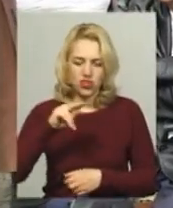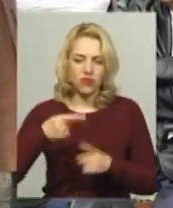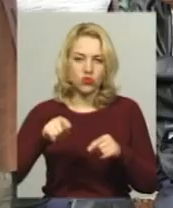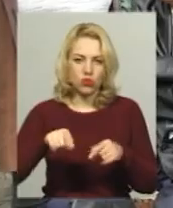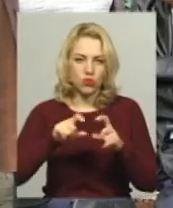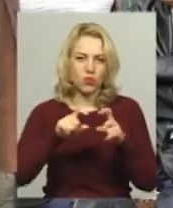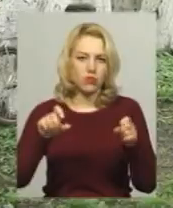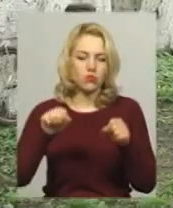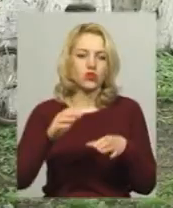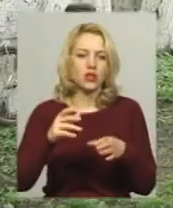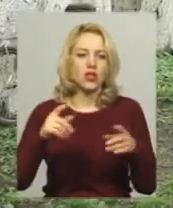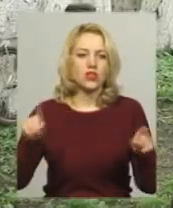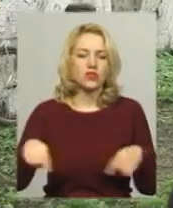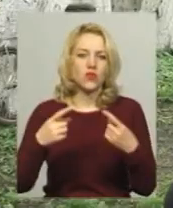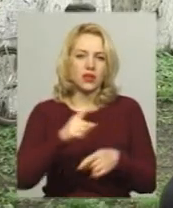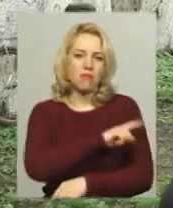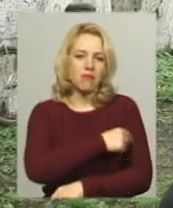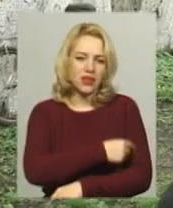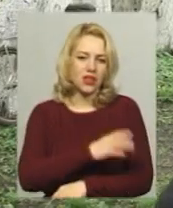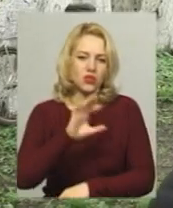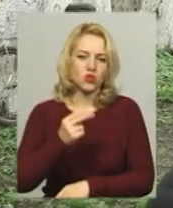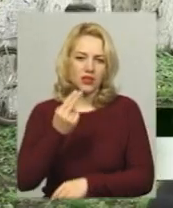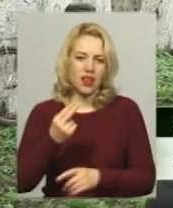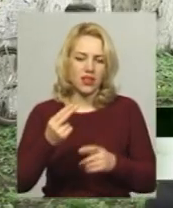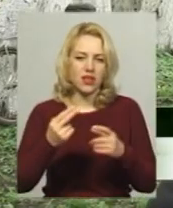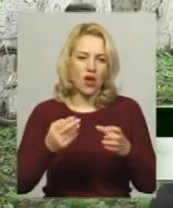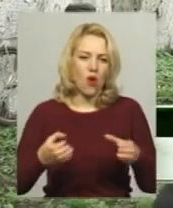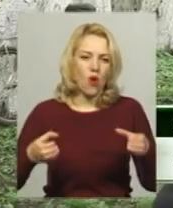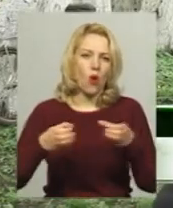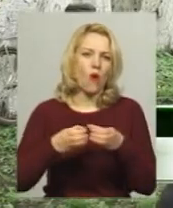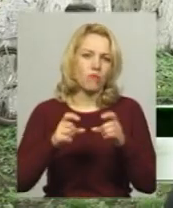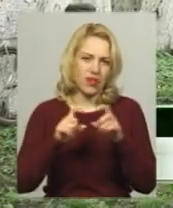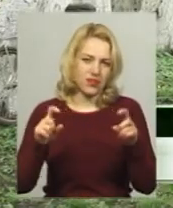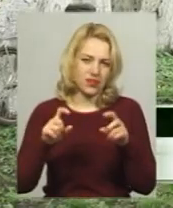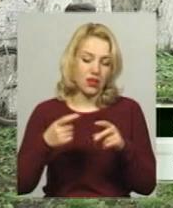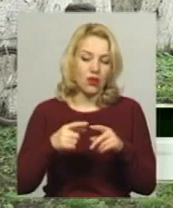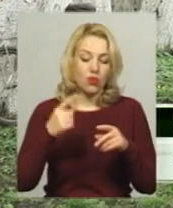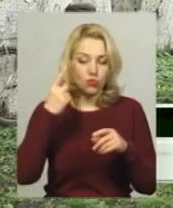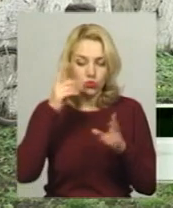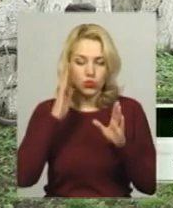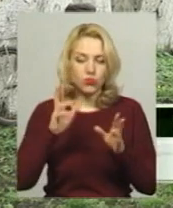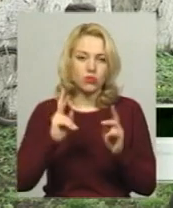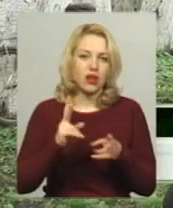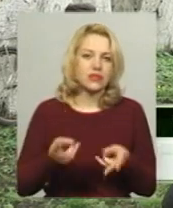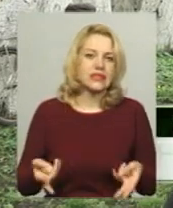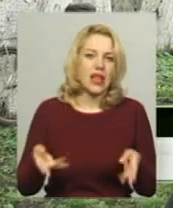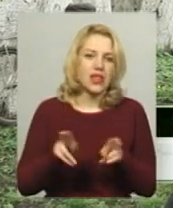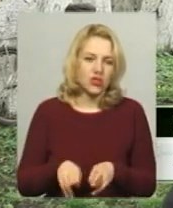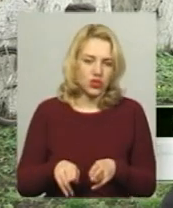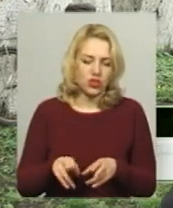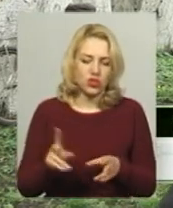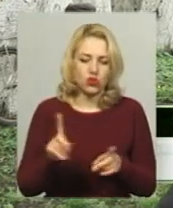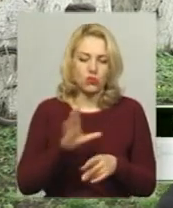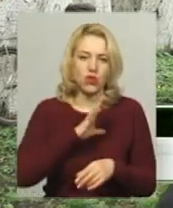заклад, до прикладу, медико-соціальний комплекс. Будемо думати, як залишити, об'єднати якісь соціальні допомоги з